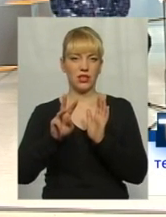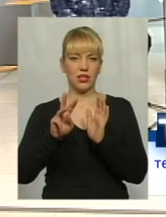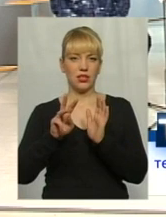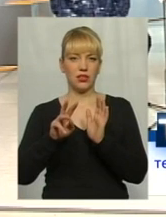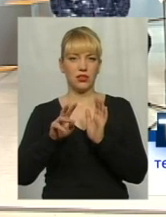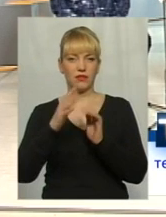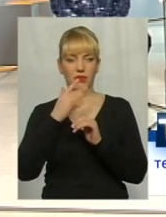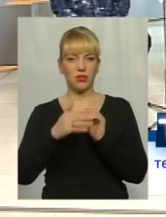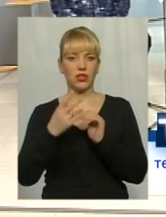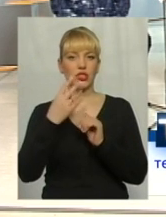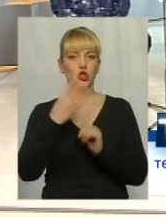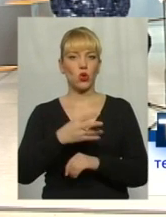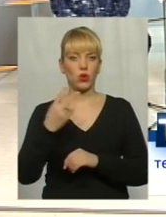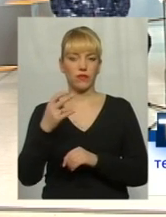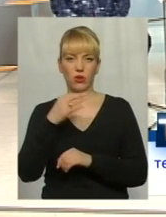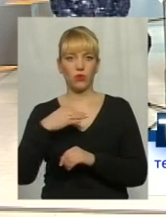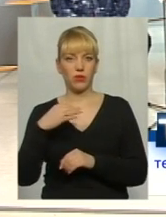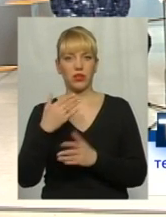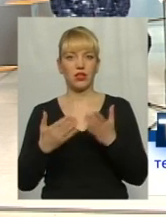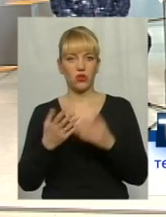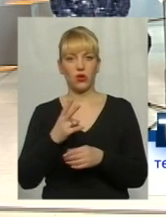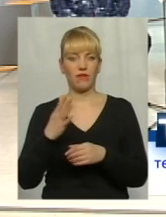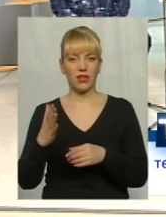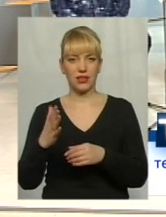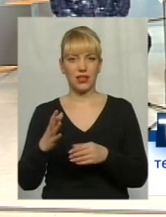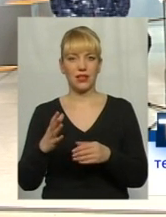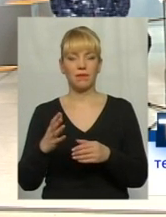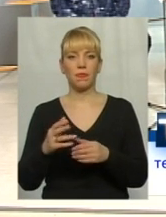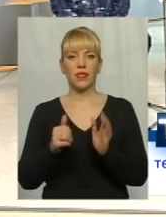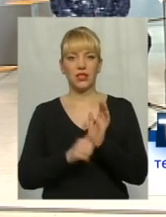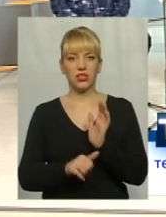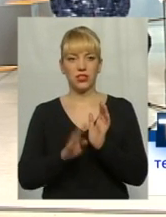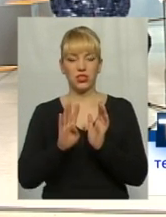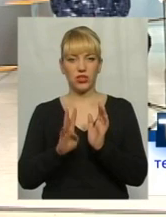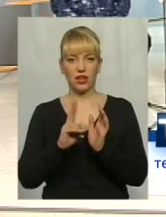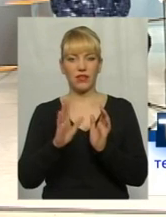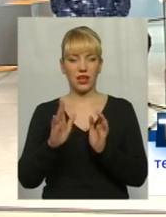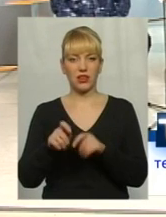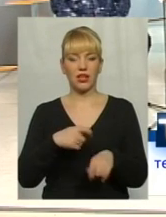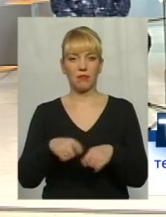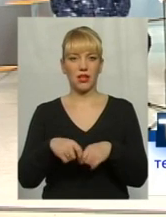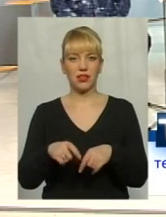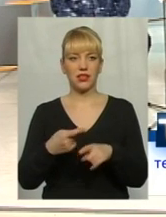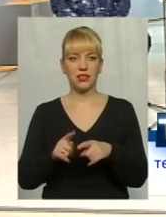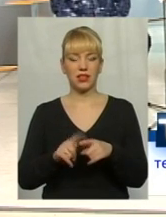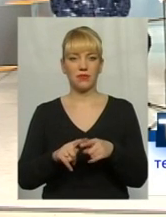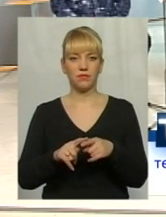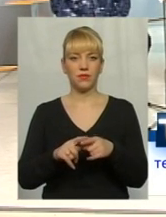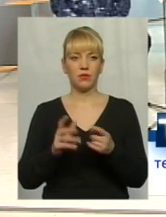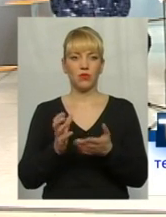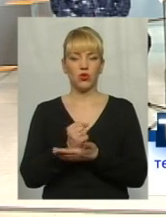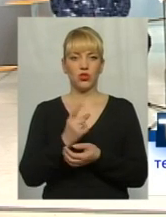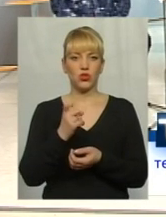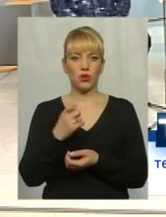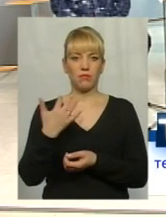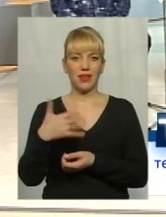копійки, вибачаю. Якщо квартира складає 64 квадратних метри, це от, виходить,